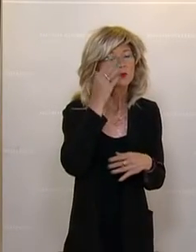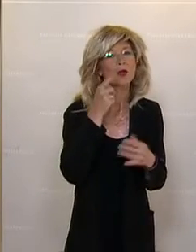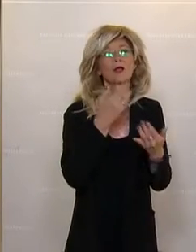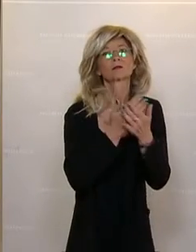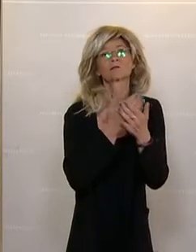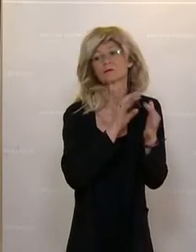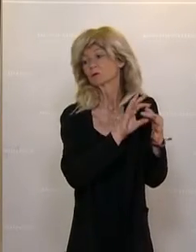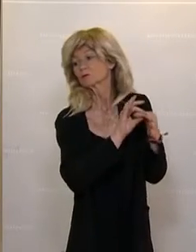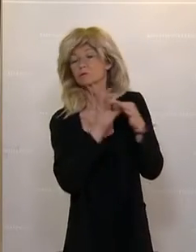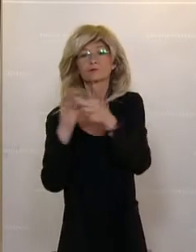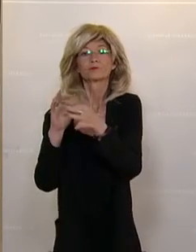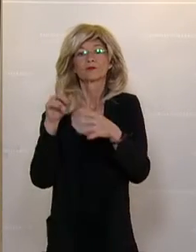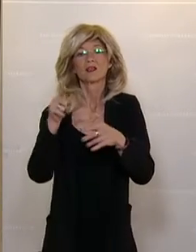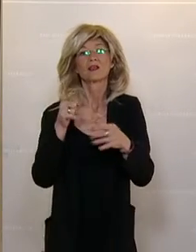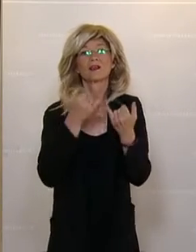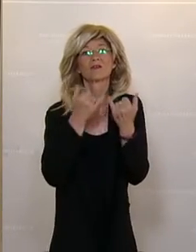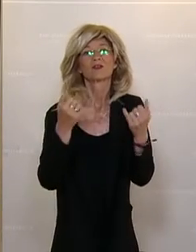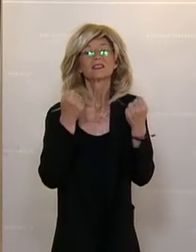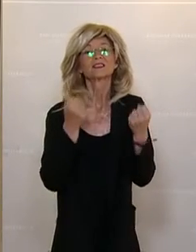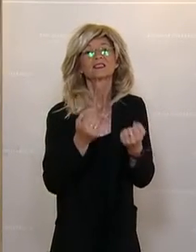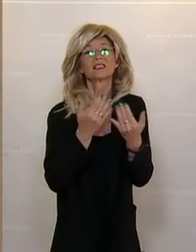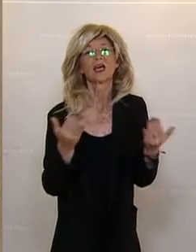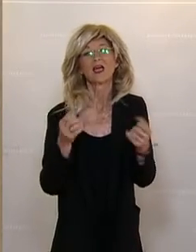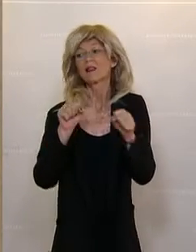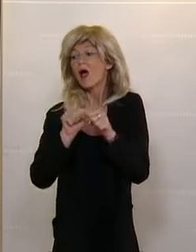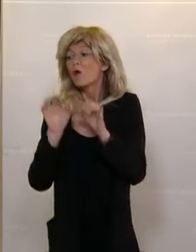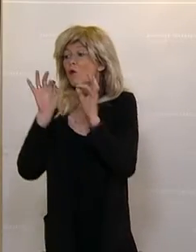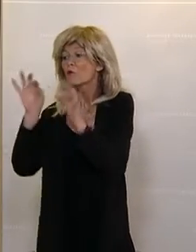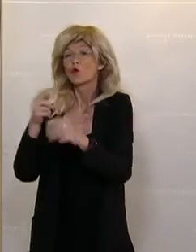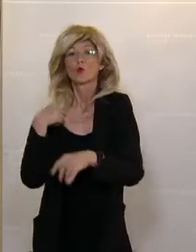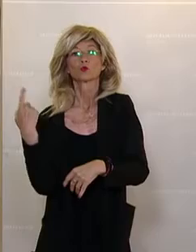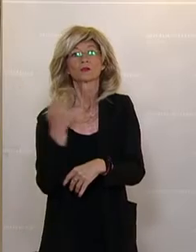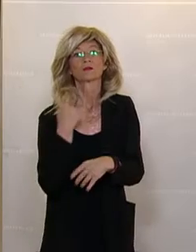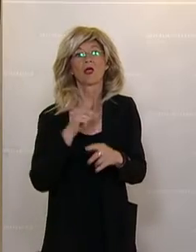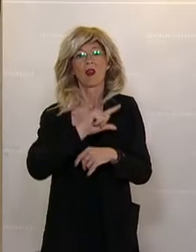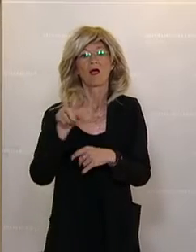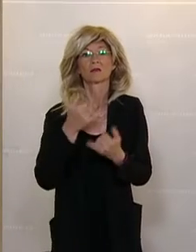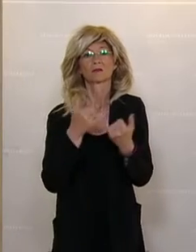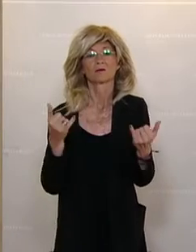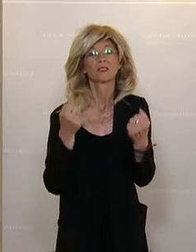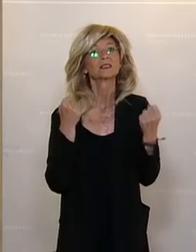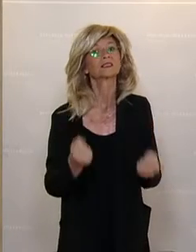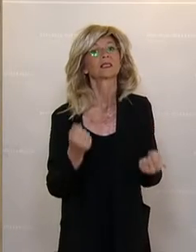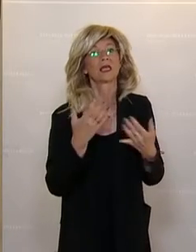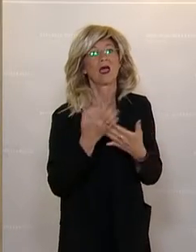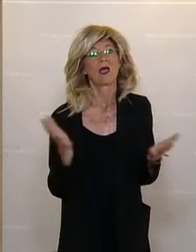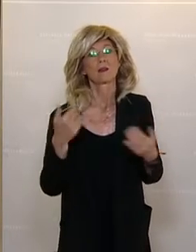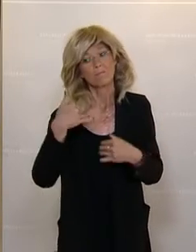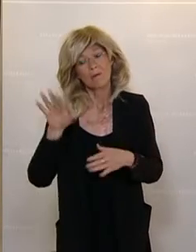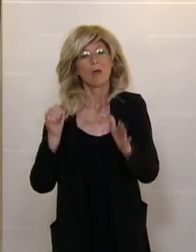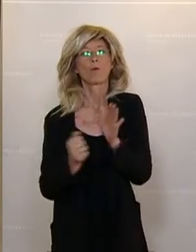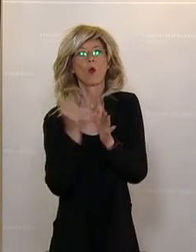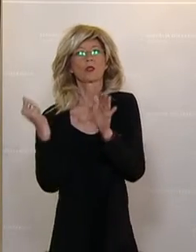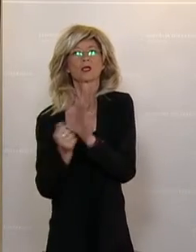Sicherheitsarchitektur unseres Landes auch zu modernisieren. Dass es einen sicherheitspolitischen Koordinator gibt, der neben einem